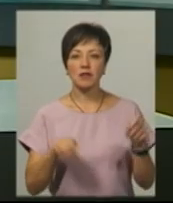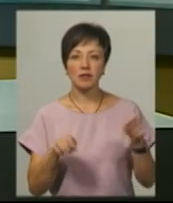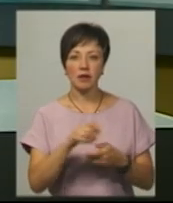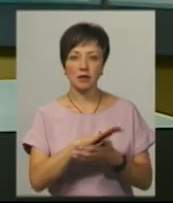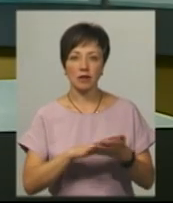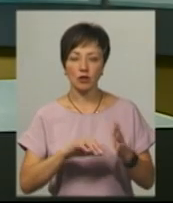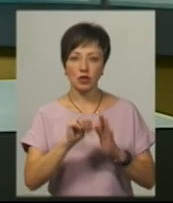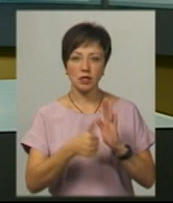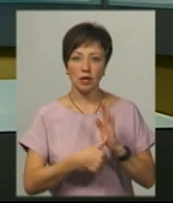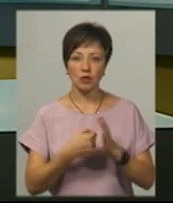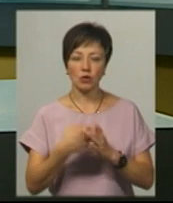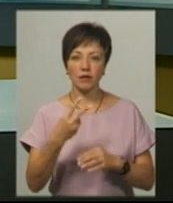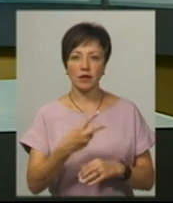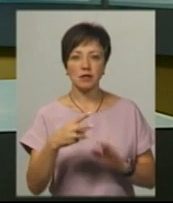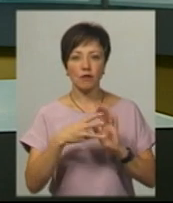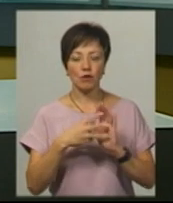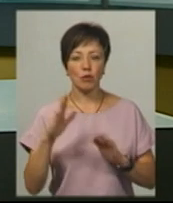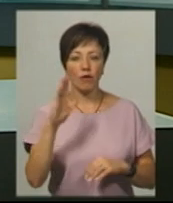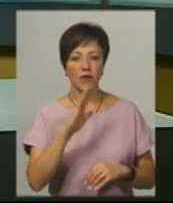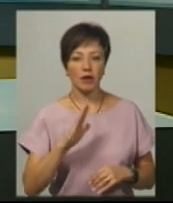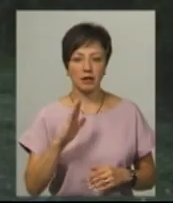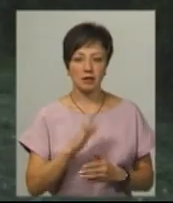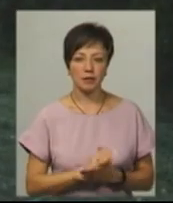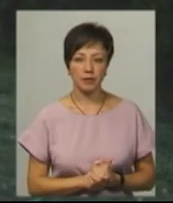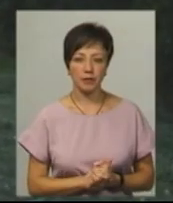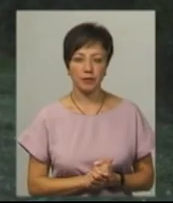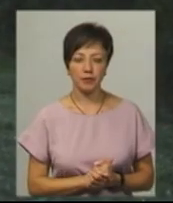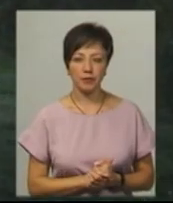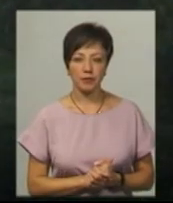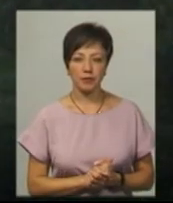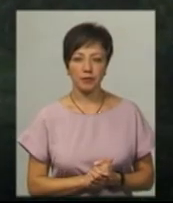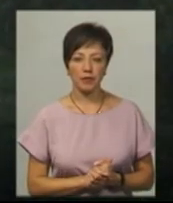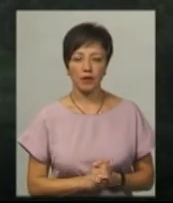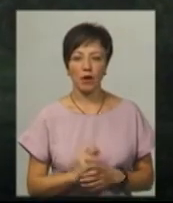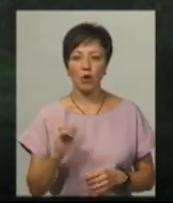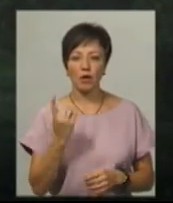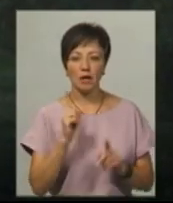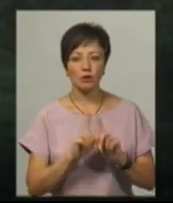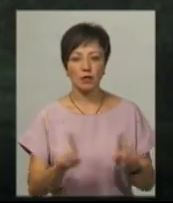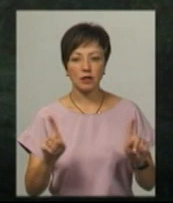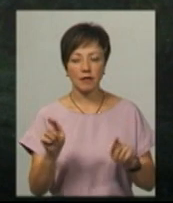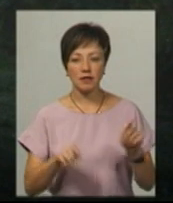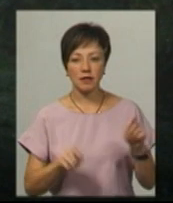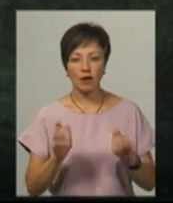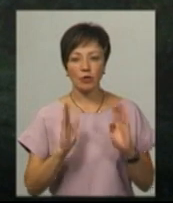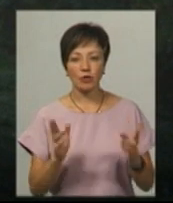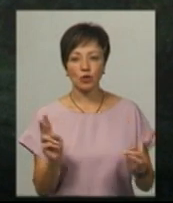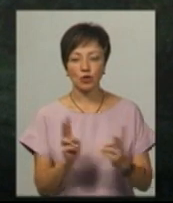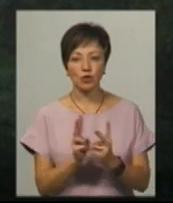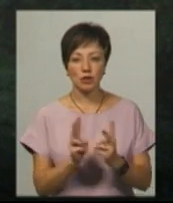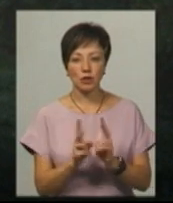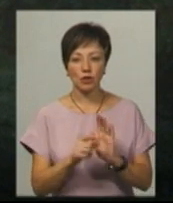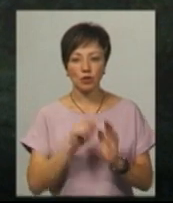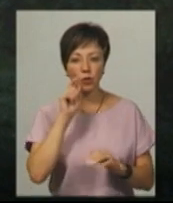триватиме з 16 до 28 вересня. «Одні з роздинок фестивалю буде зустріч з